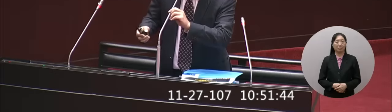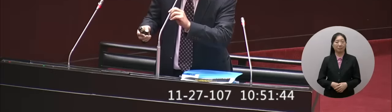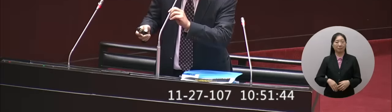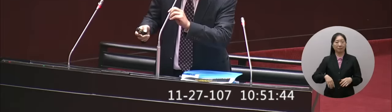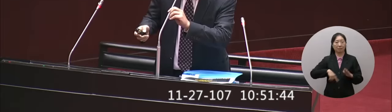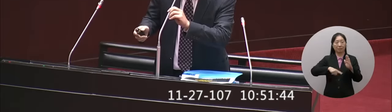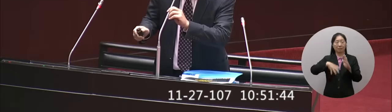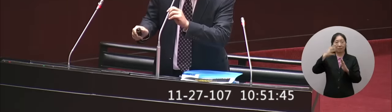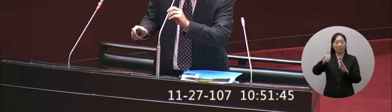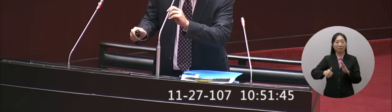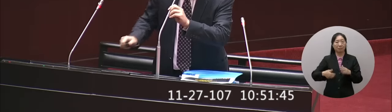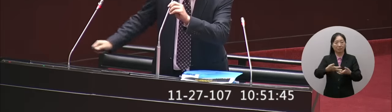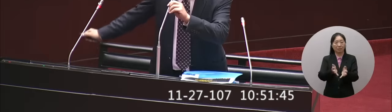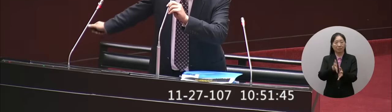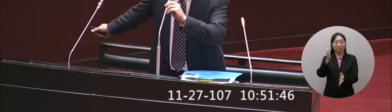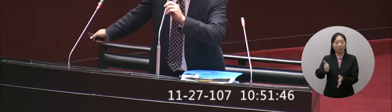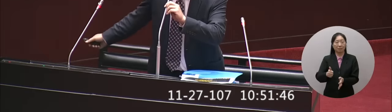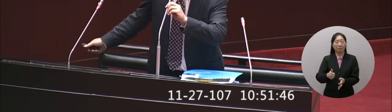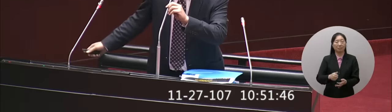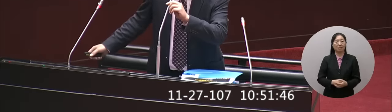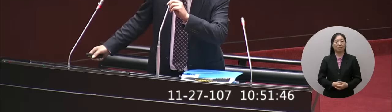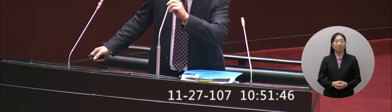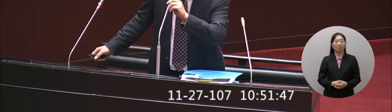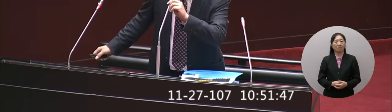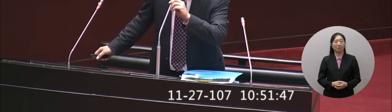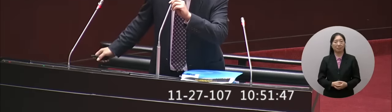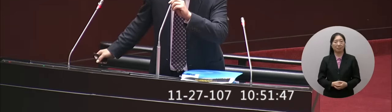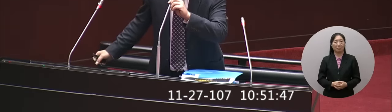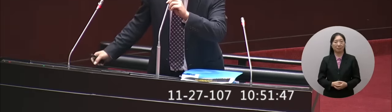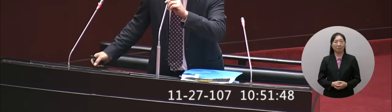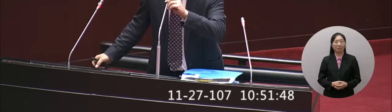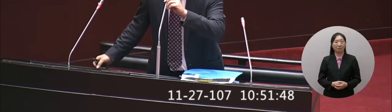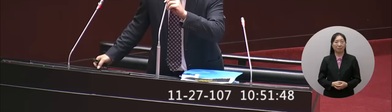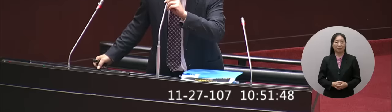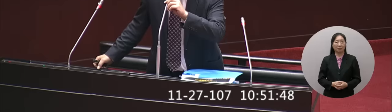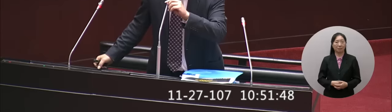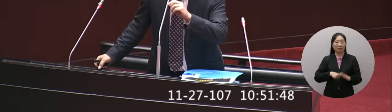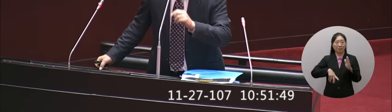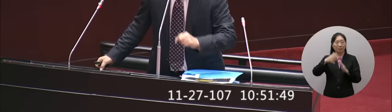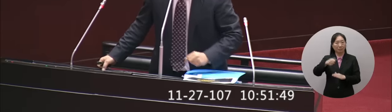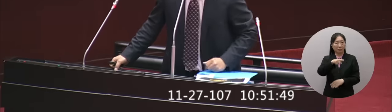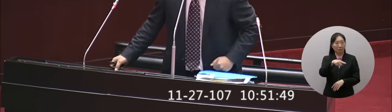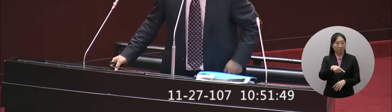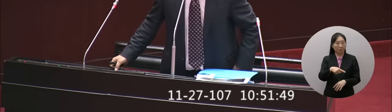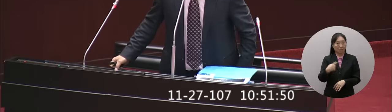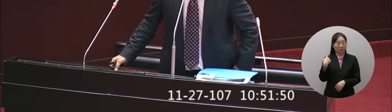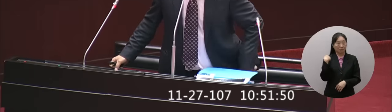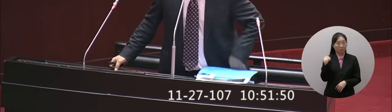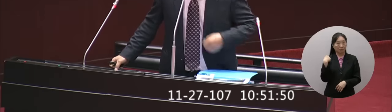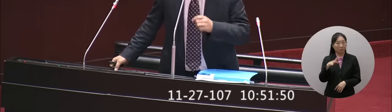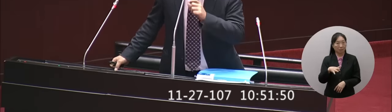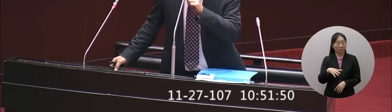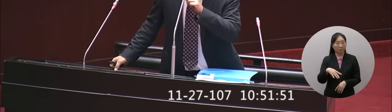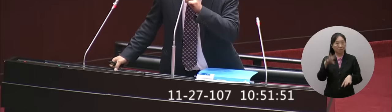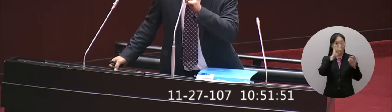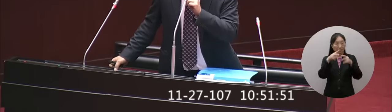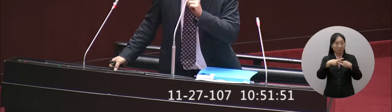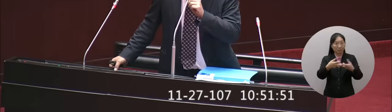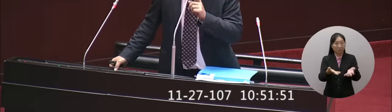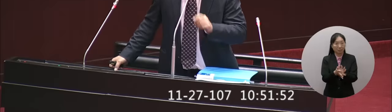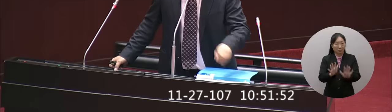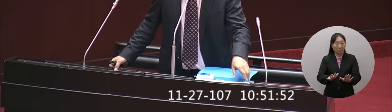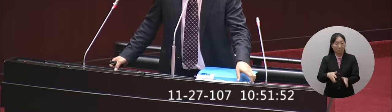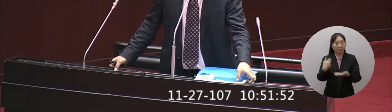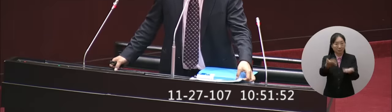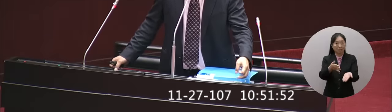院長部長還有政委黃委員你好院長你對於昨天調查小組所出的這份報告院長